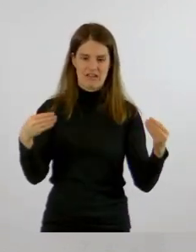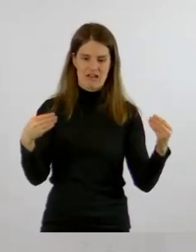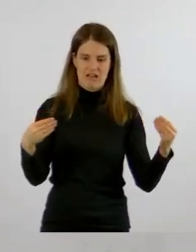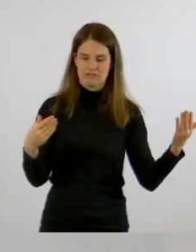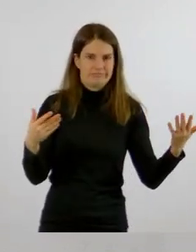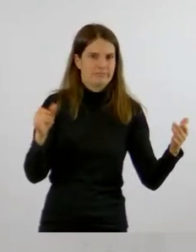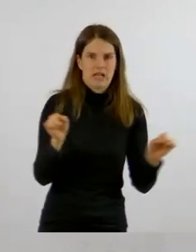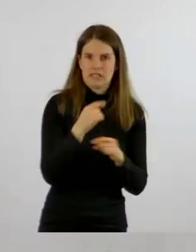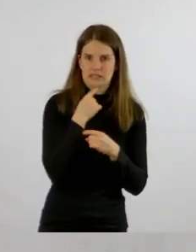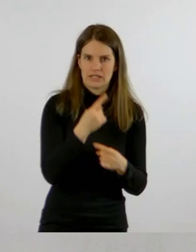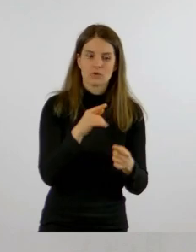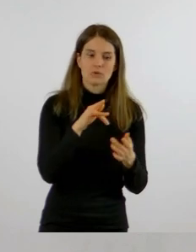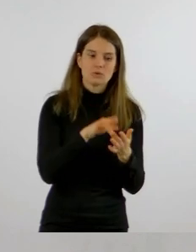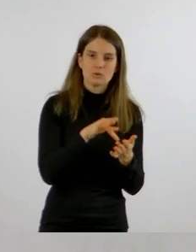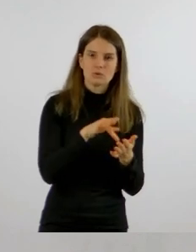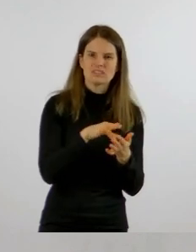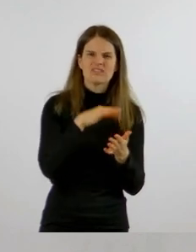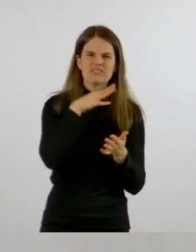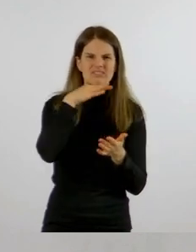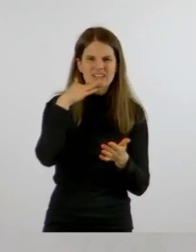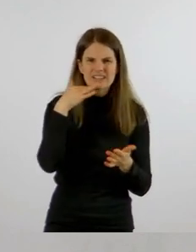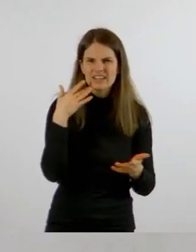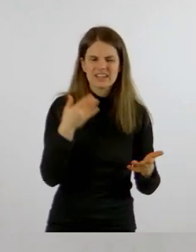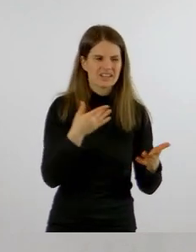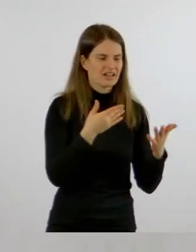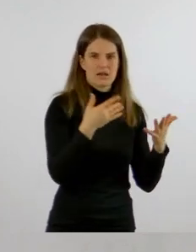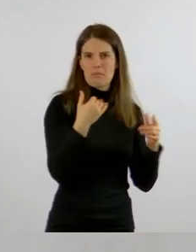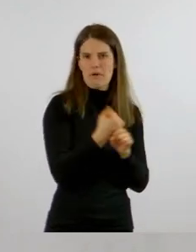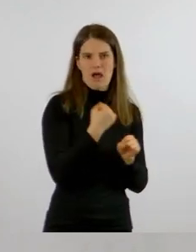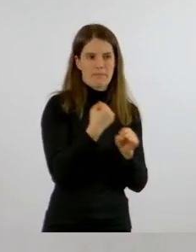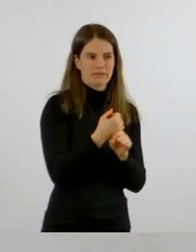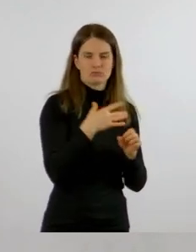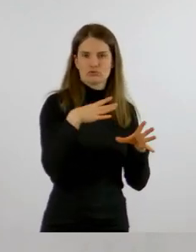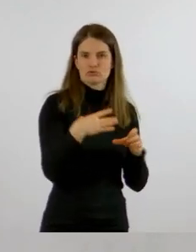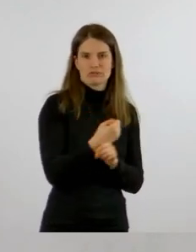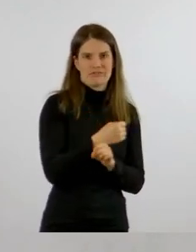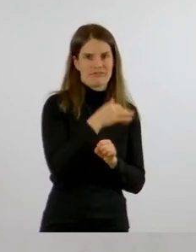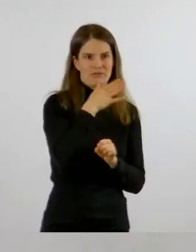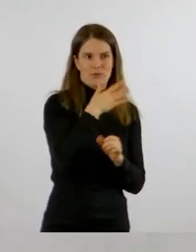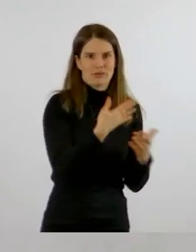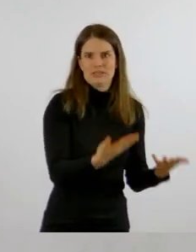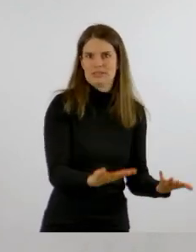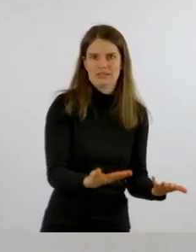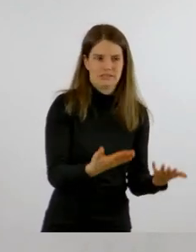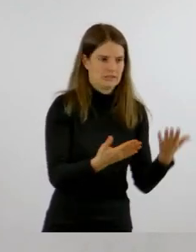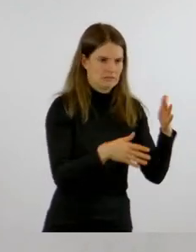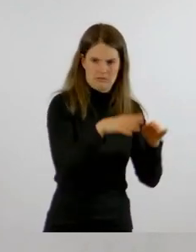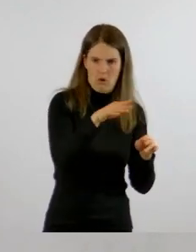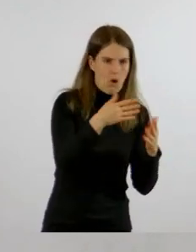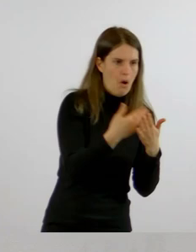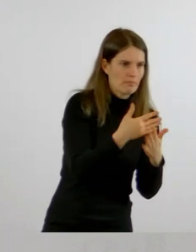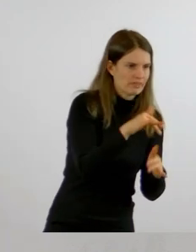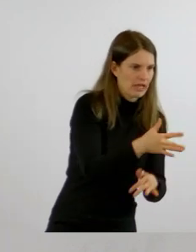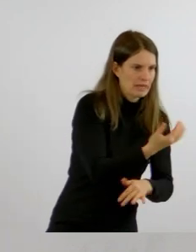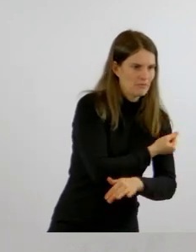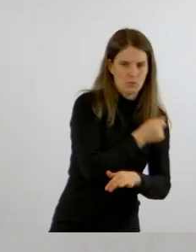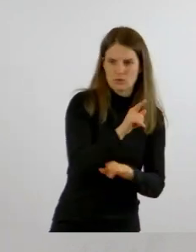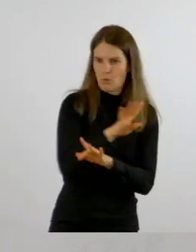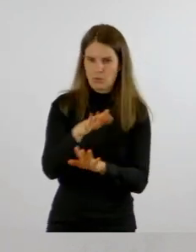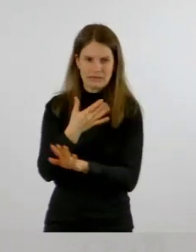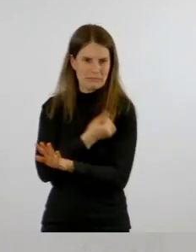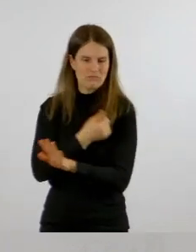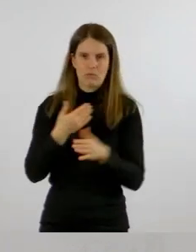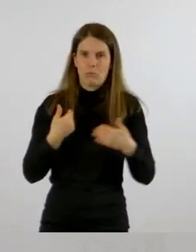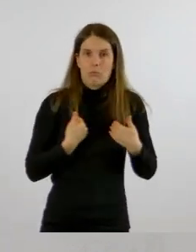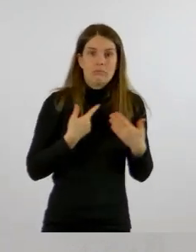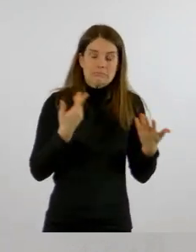noch nicht ausbearbeitet oder anbearbeitet sind. da zu diesem Bearbeiten der Fällen gehört auch immer das